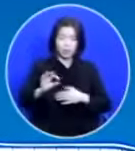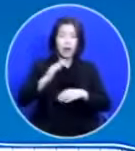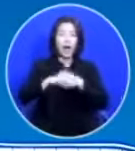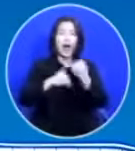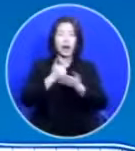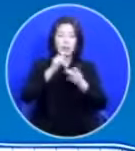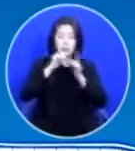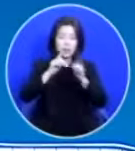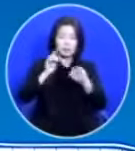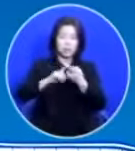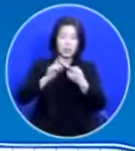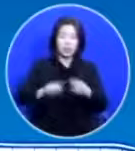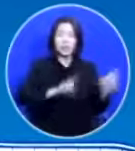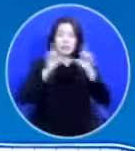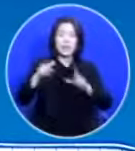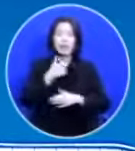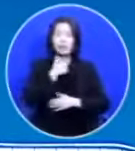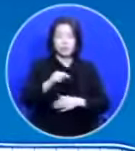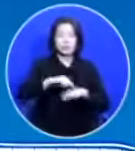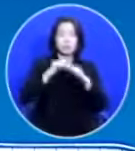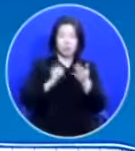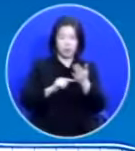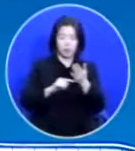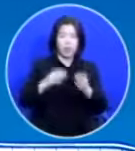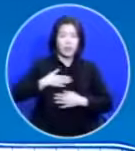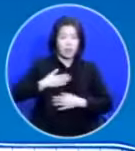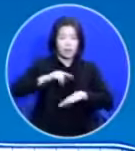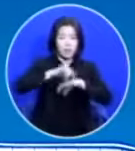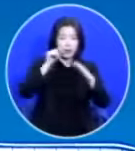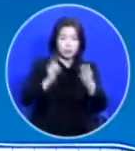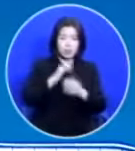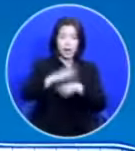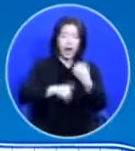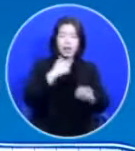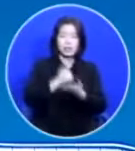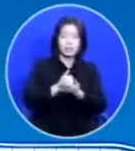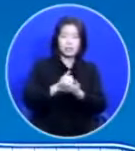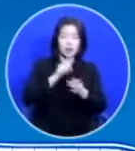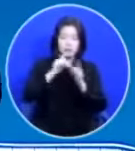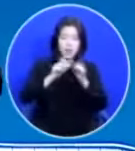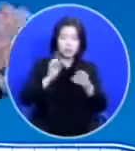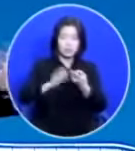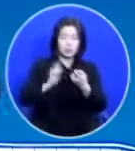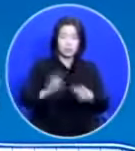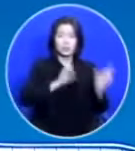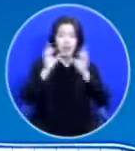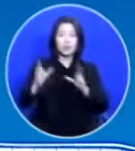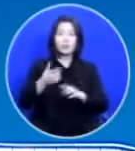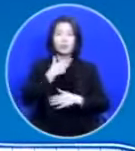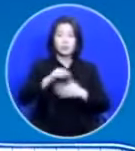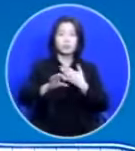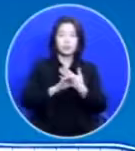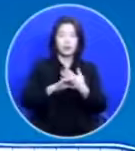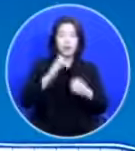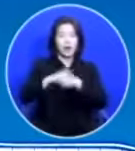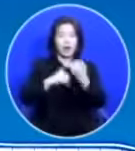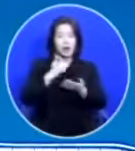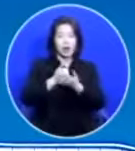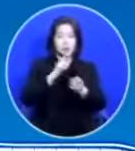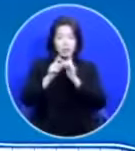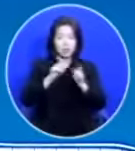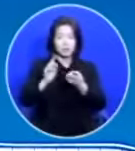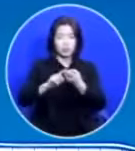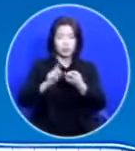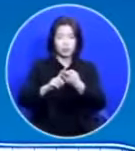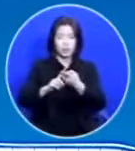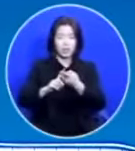마음이 하나님 말씀대로 살고 싶어지면 하나님 말씀대로 사는 게 뭐가 어려워요 마음에 살고